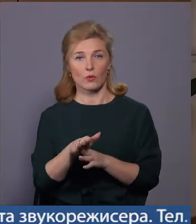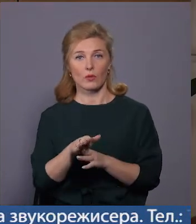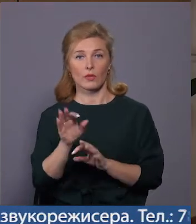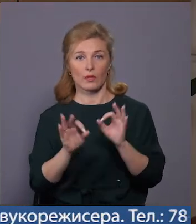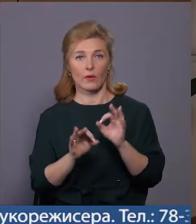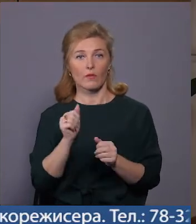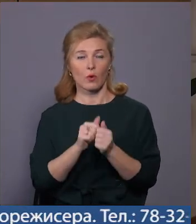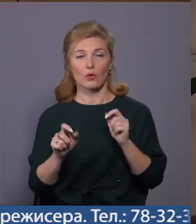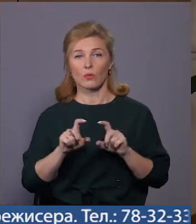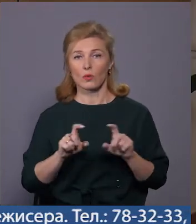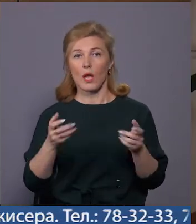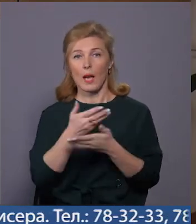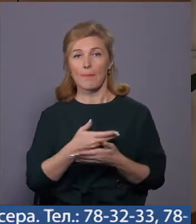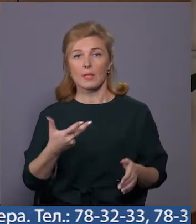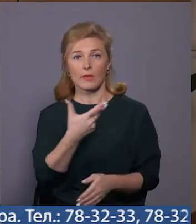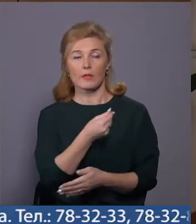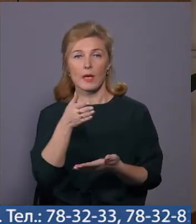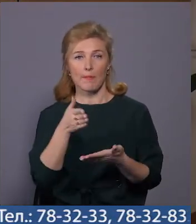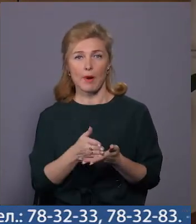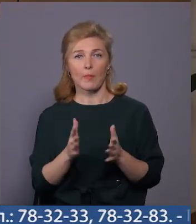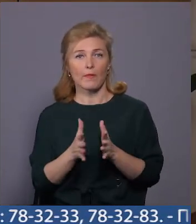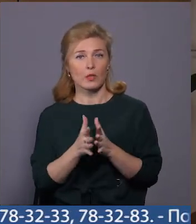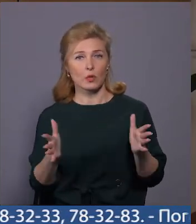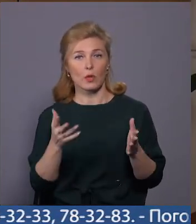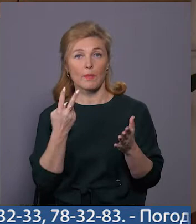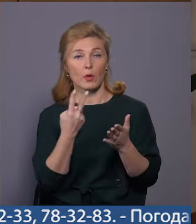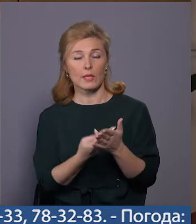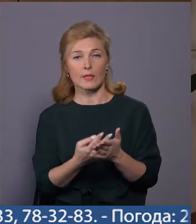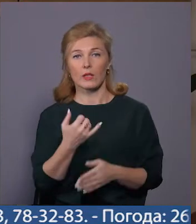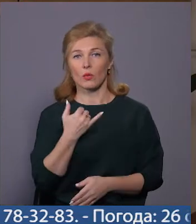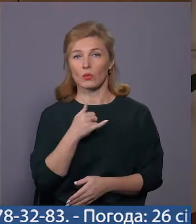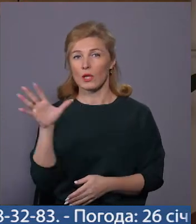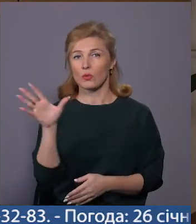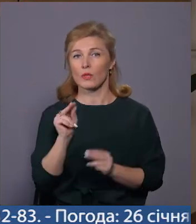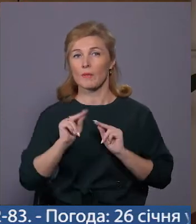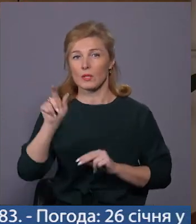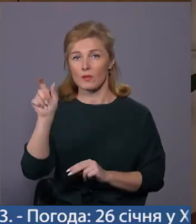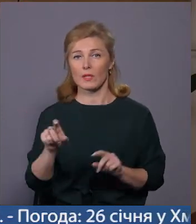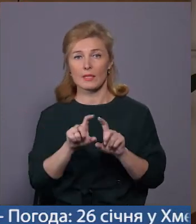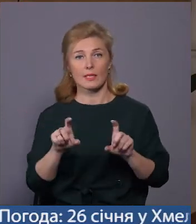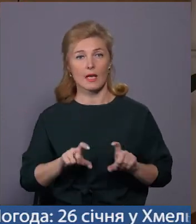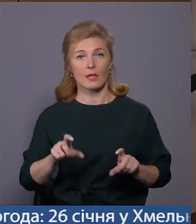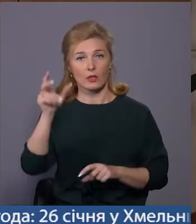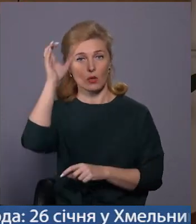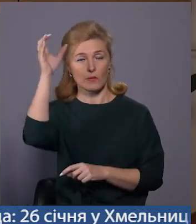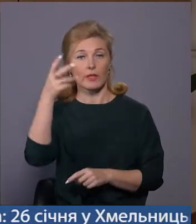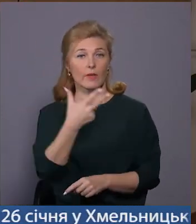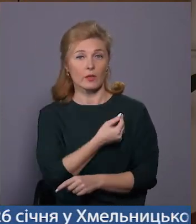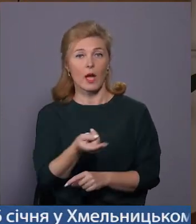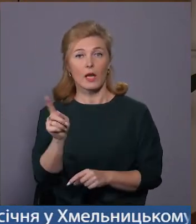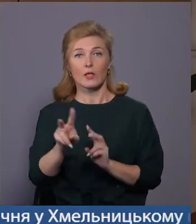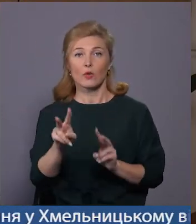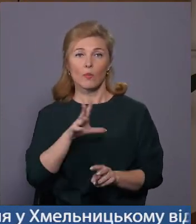закладі. Ми з вакцинацією маємо високі показники, нас усі працівники закладів освіти вакциновані, ті, які були не